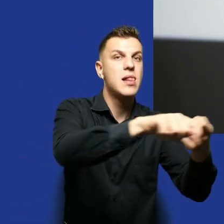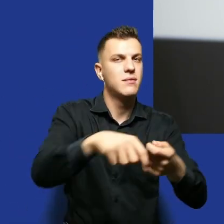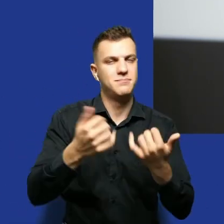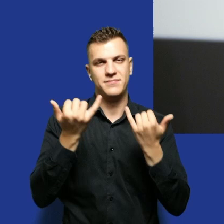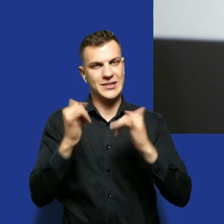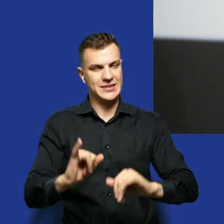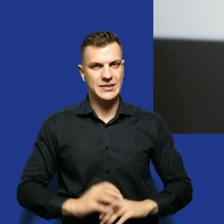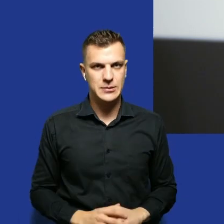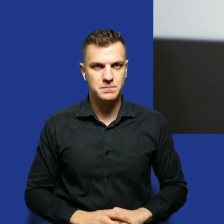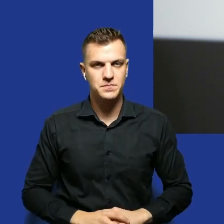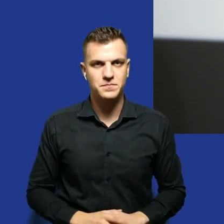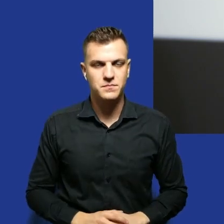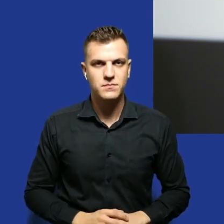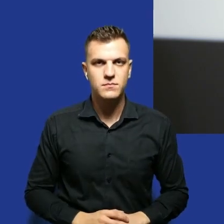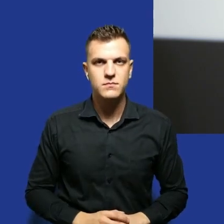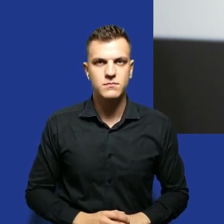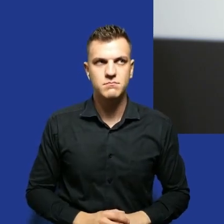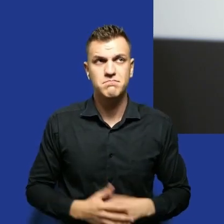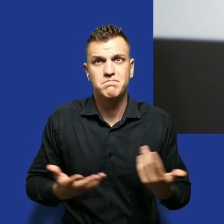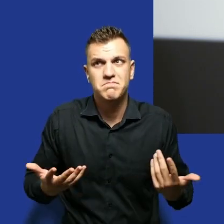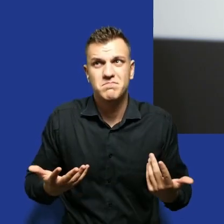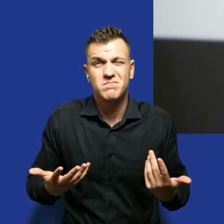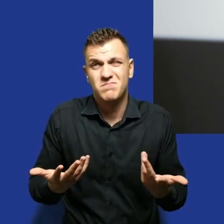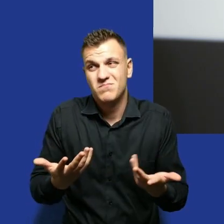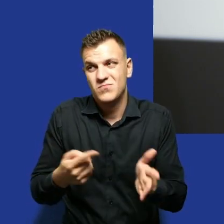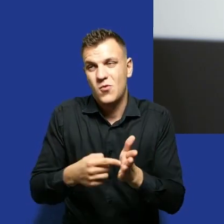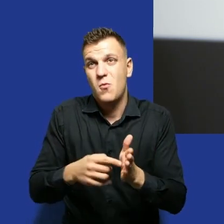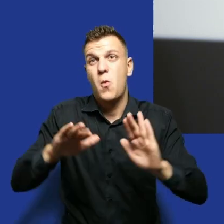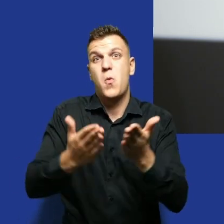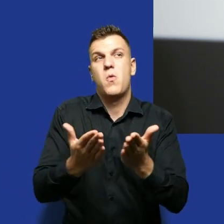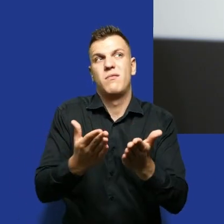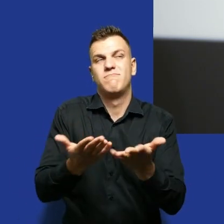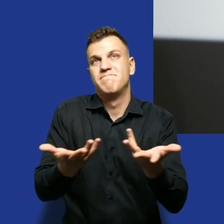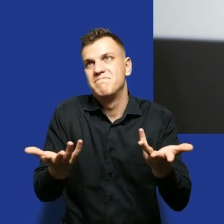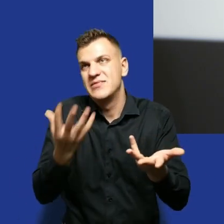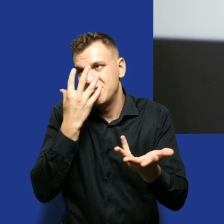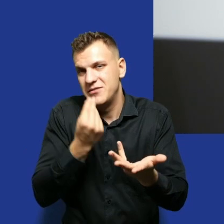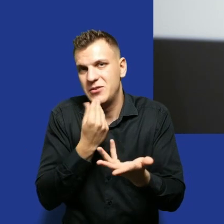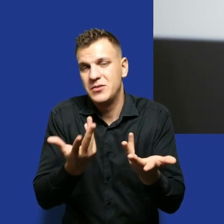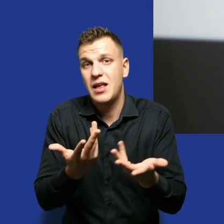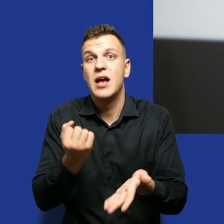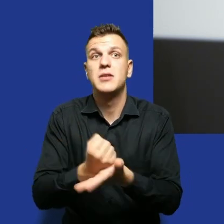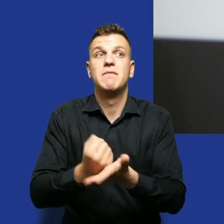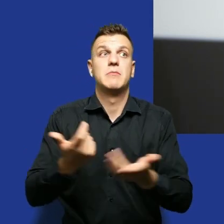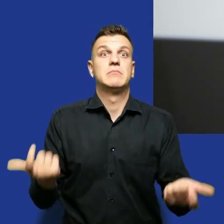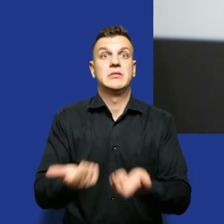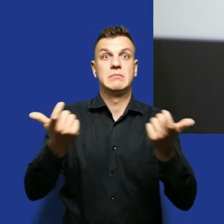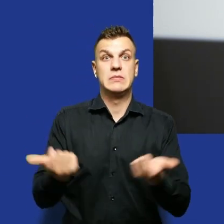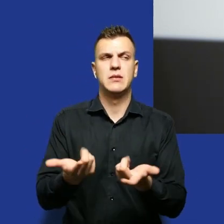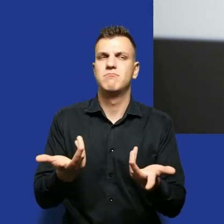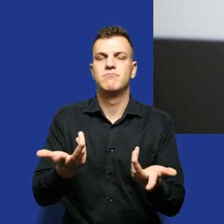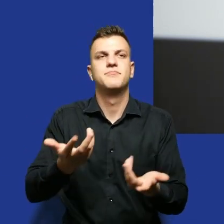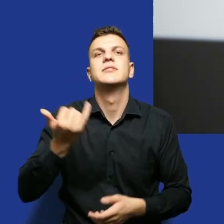Więc tak by to wyglądało w skrócie, jeżeli chodzi o jakieś zagrożenia. No zawsze może się coś